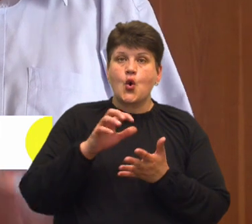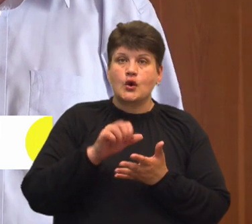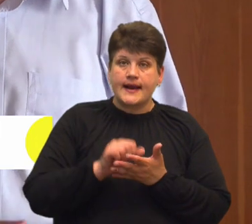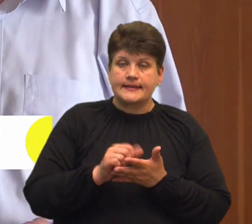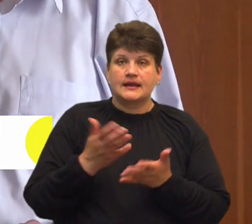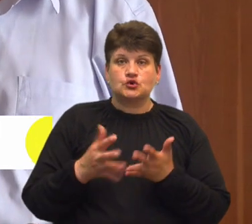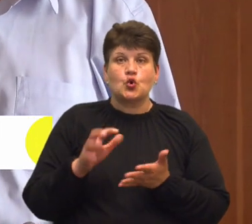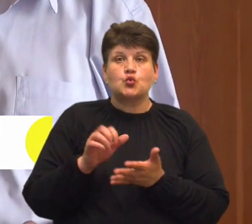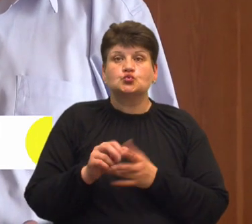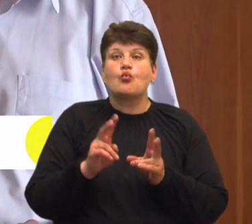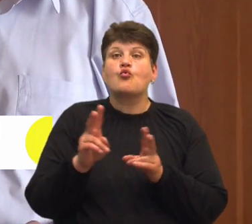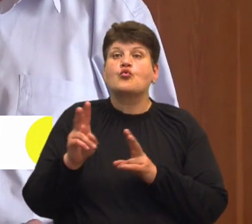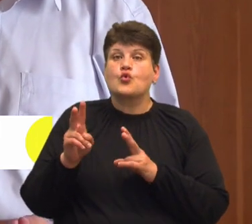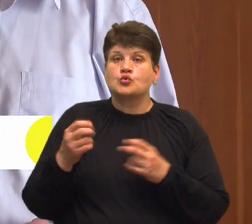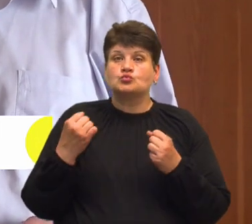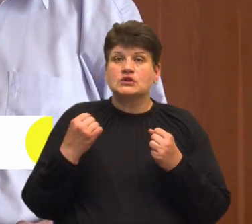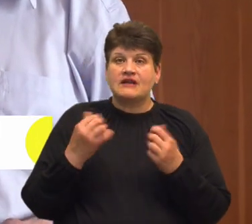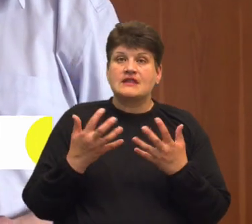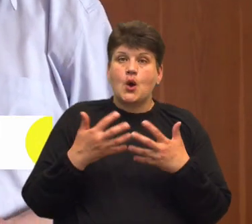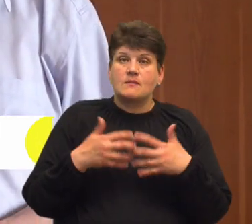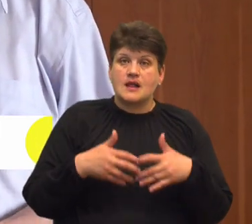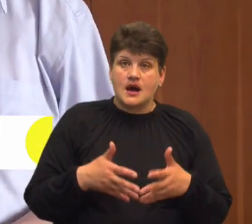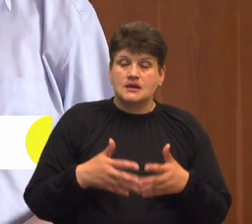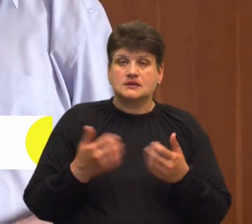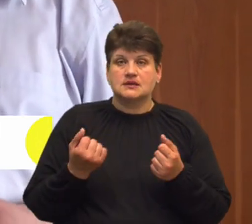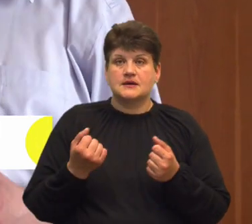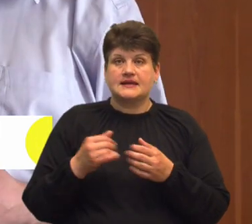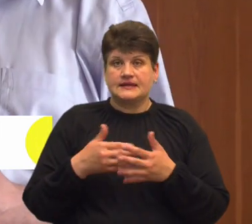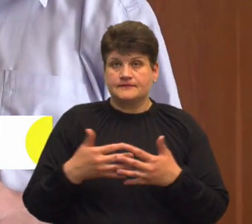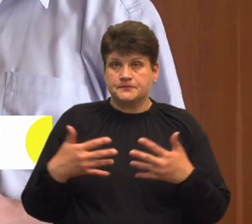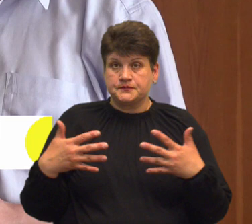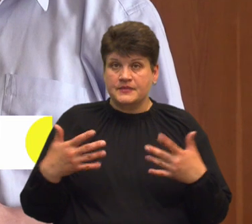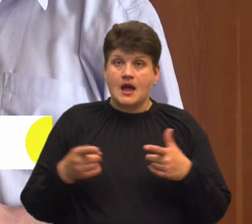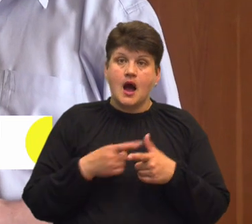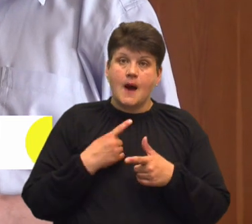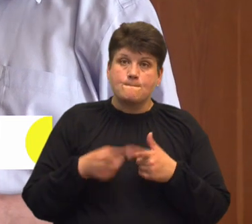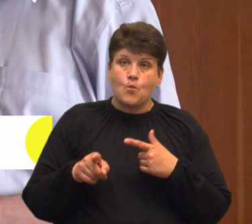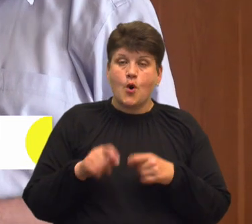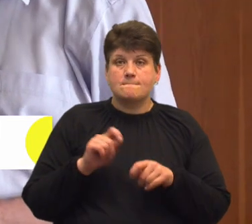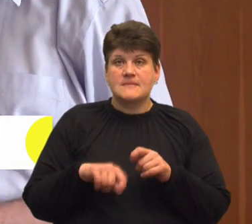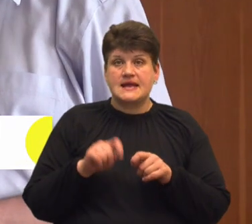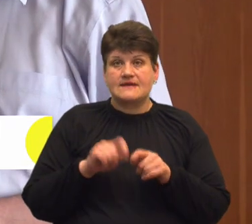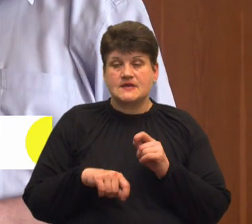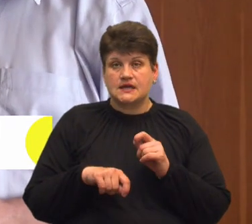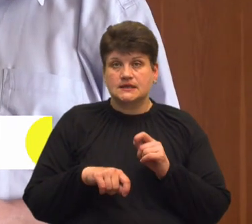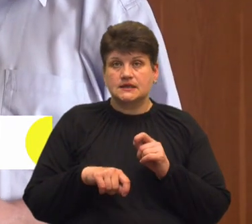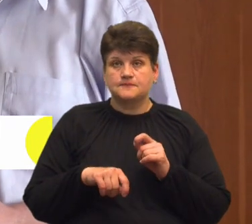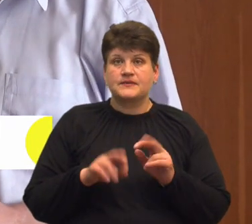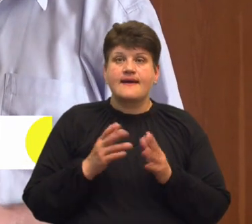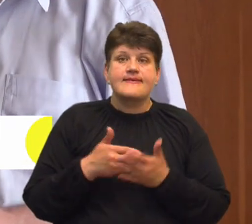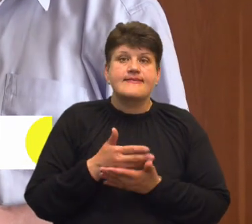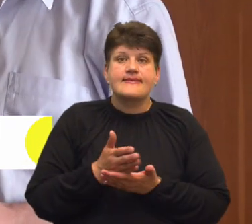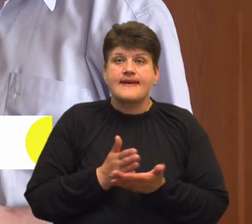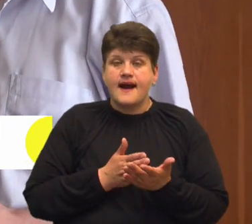орендують в когось спортивне обладнання, спортивний інвентар. Або перевірити якість